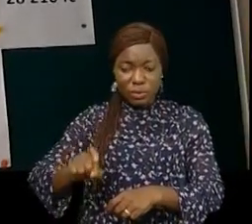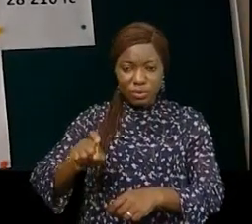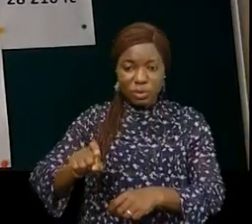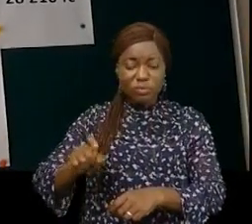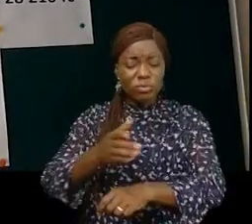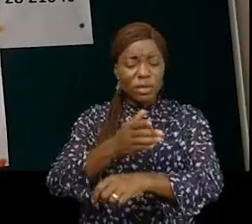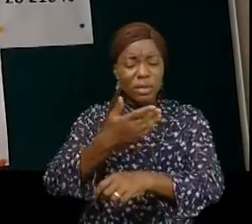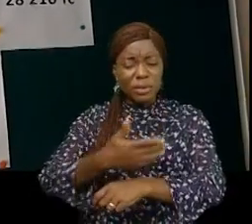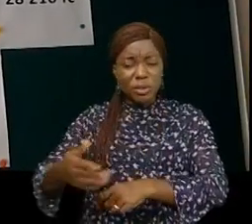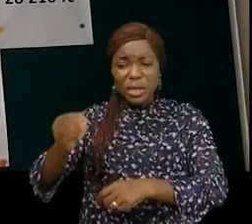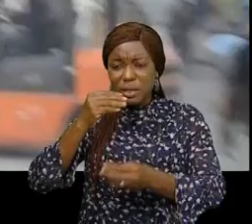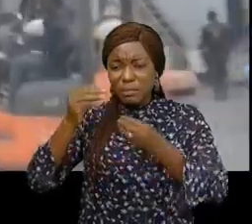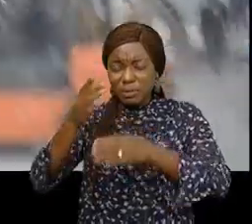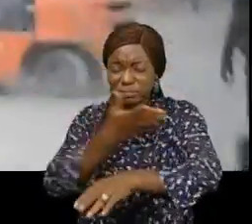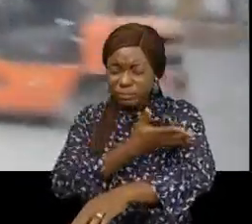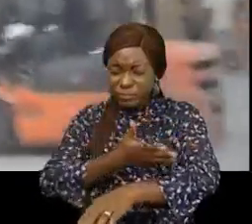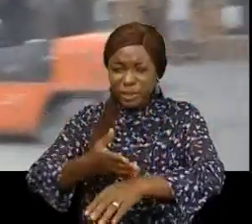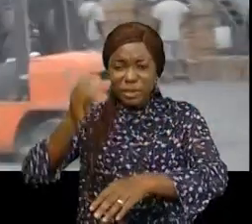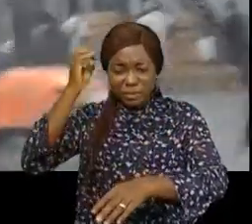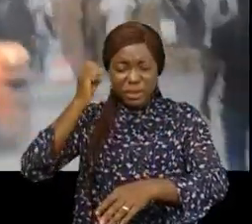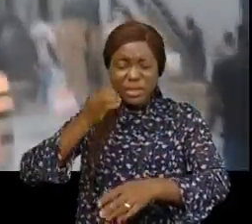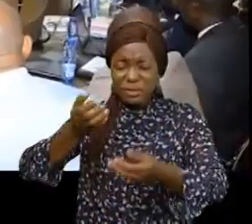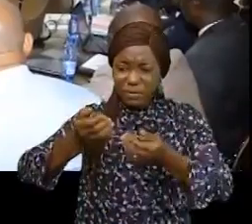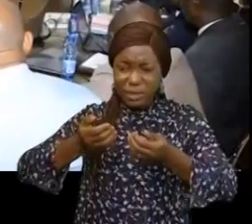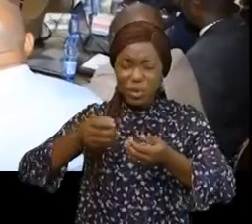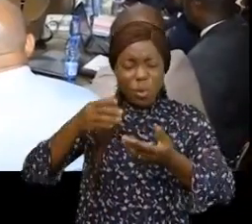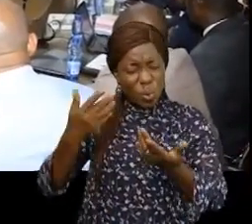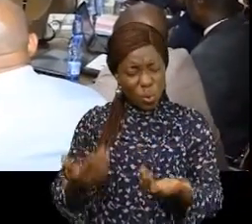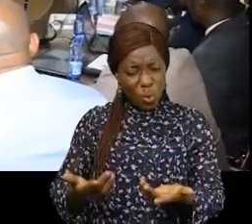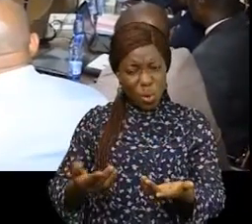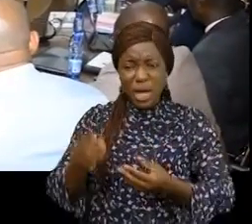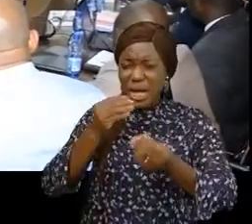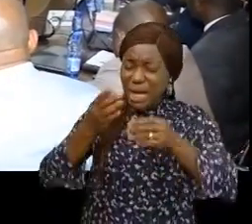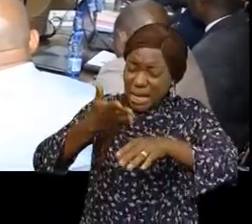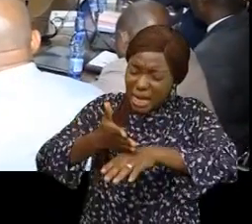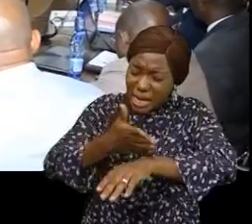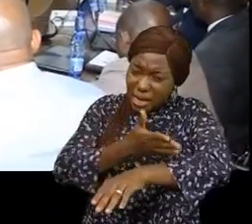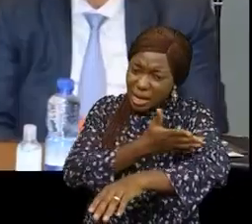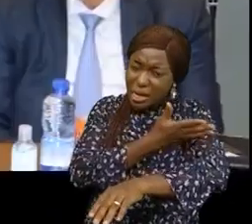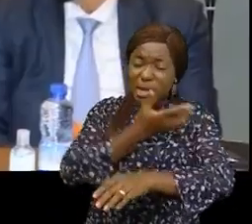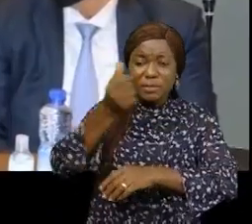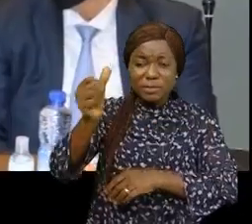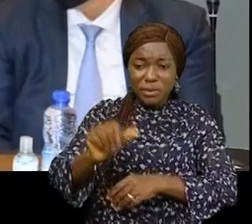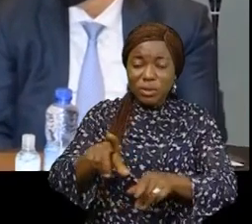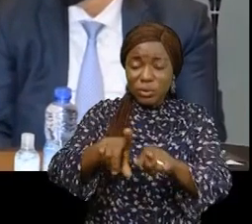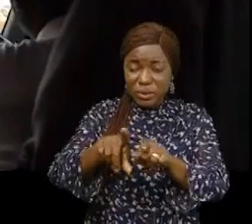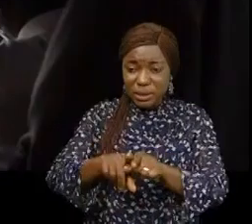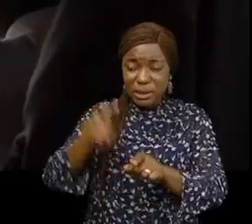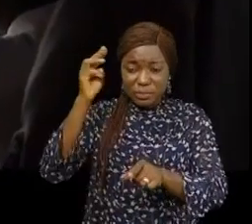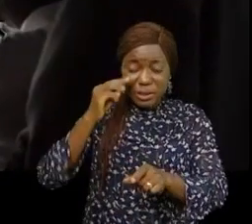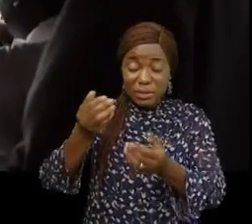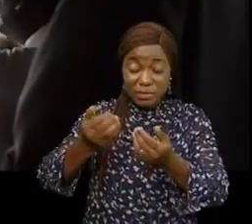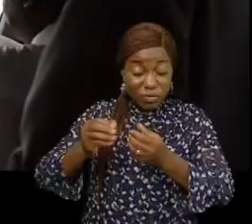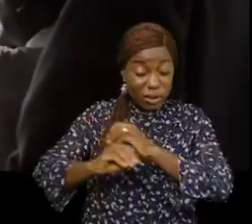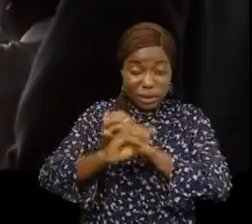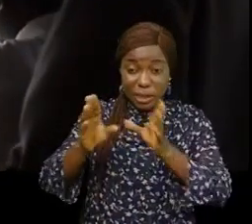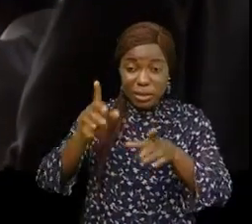de bataille du ministre de l'économie nationale. Les prix prennent de l'ascenseur et le ministre Jean-Marie Caloumba veut voir clair. Après